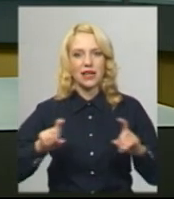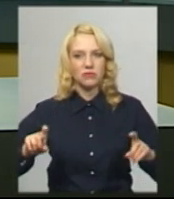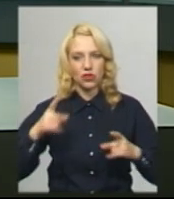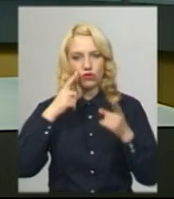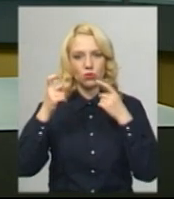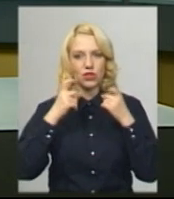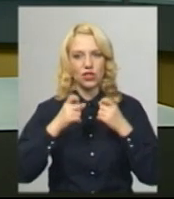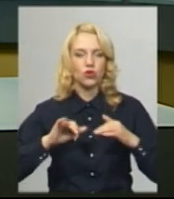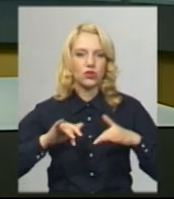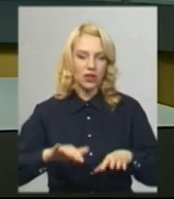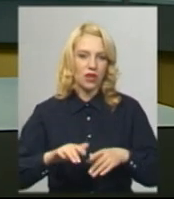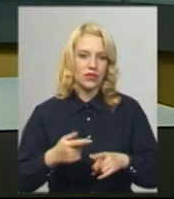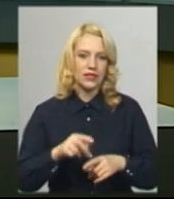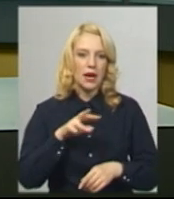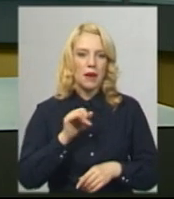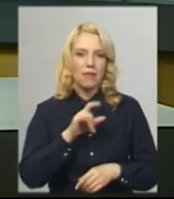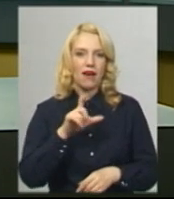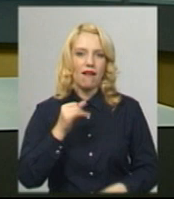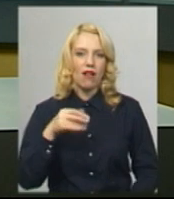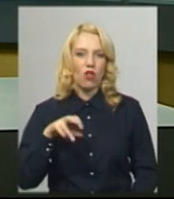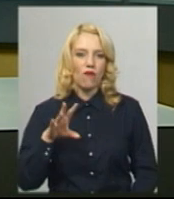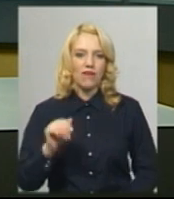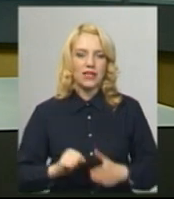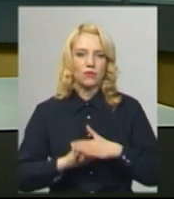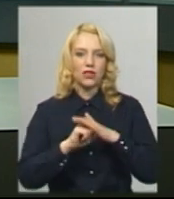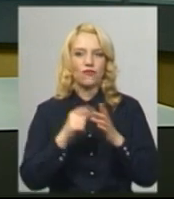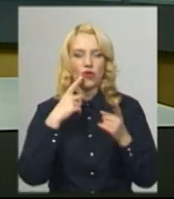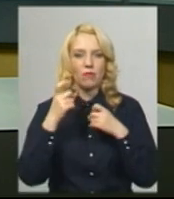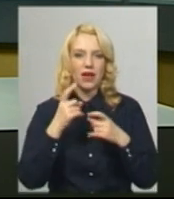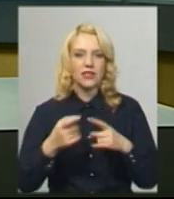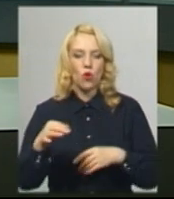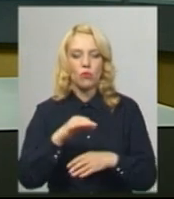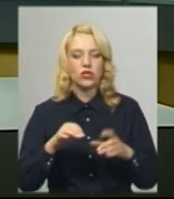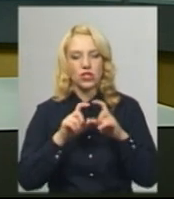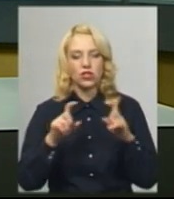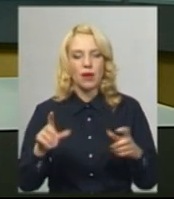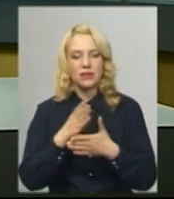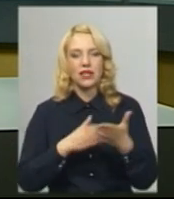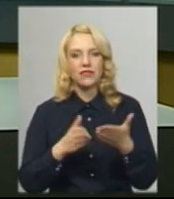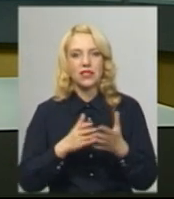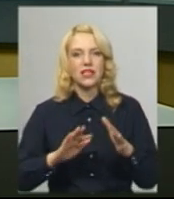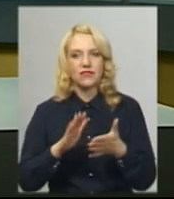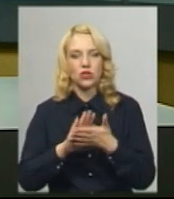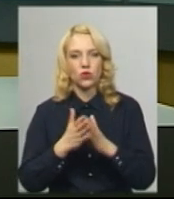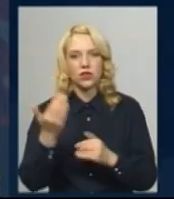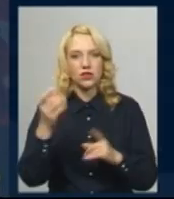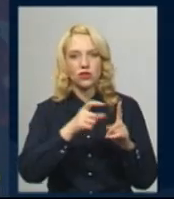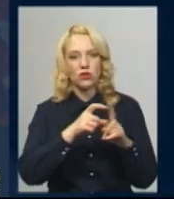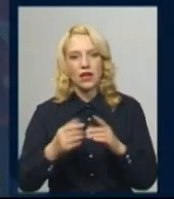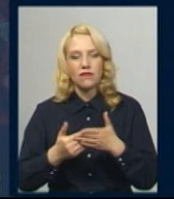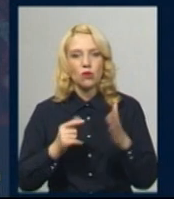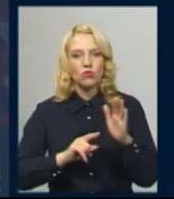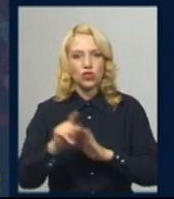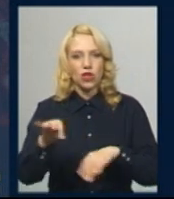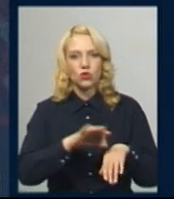інформаційної діяльності Інна Михайлова з посиланням на інформацію обласного штабу з лікідації надзвичайної ситуації. За її словами, від початку